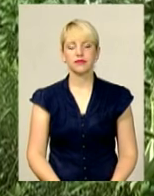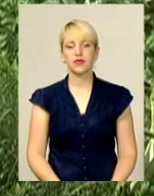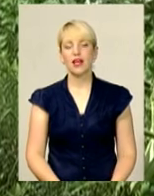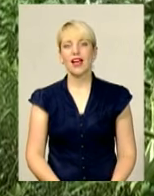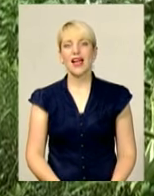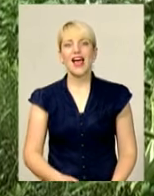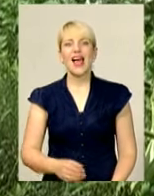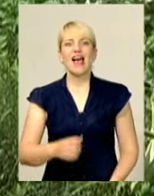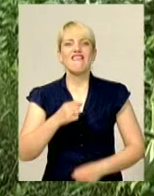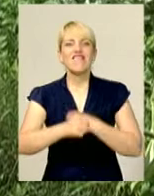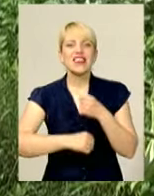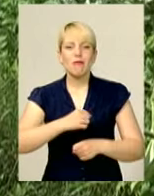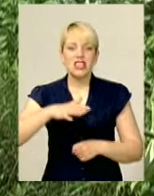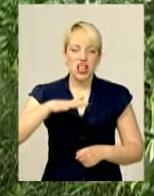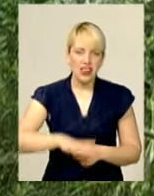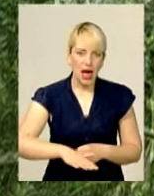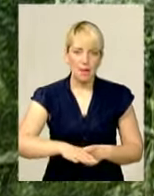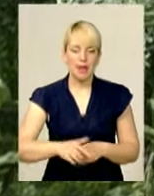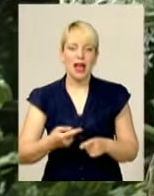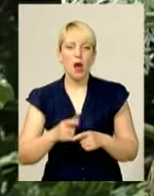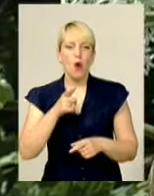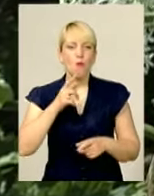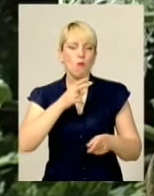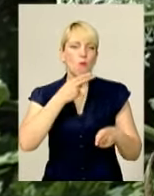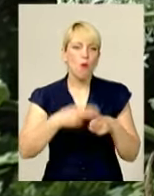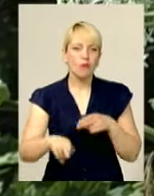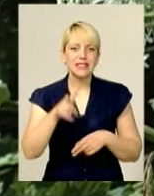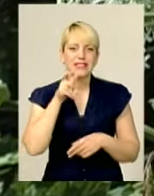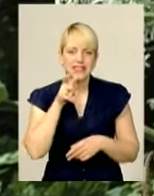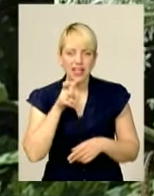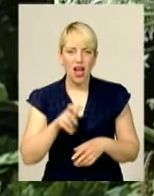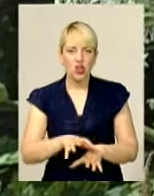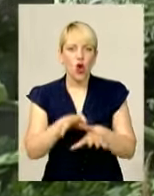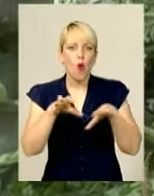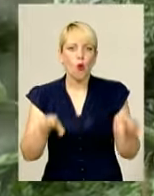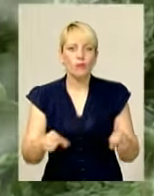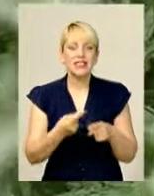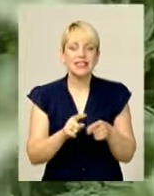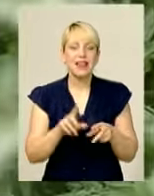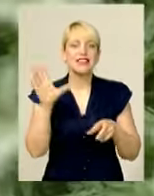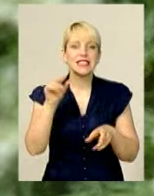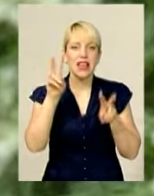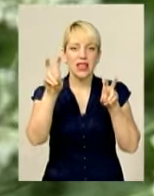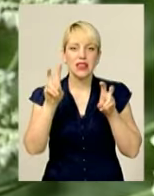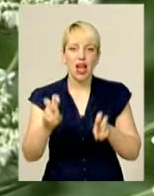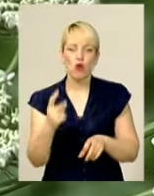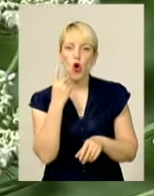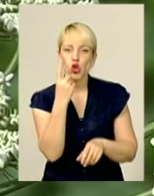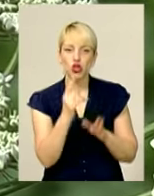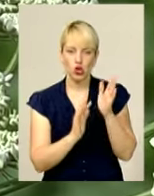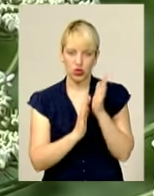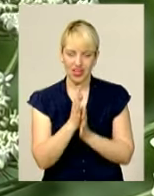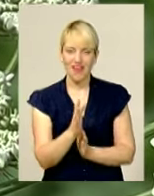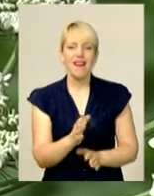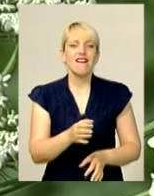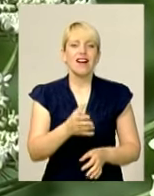Ведмежа лапа, гераклова трава, помста Сталіна – окупант. Усе це назви однієї рослини – великої, привабливої